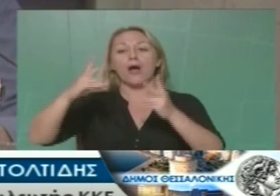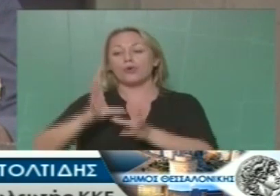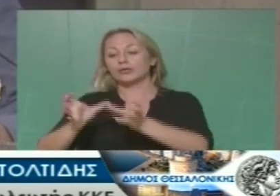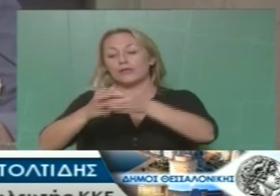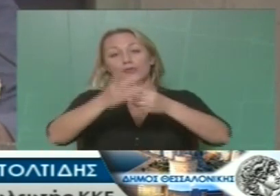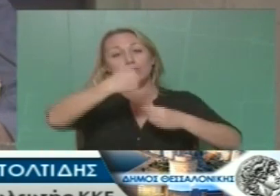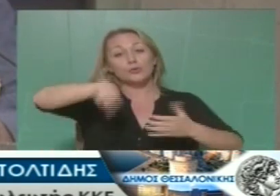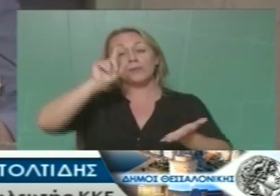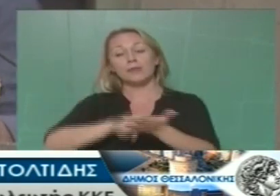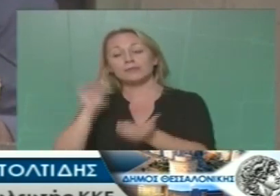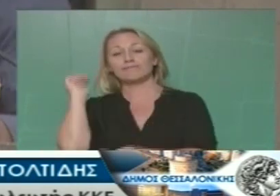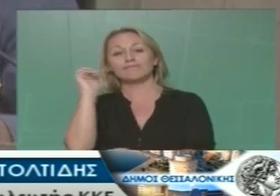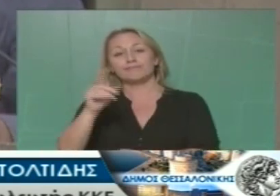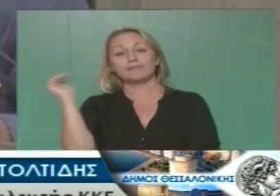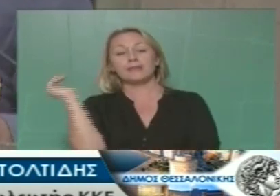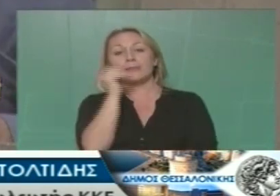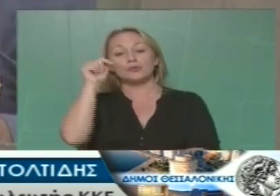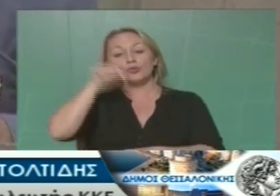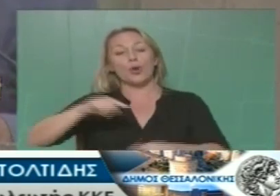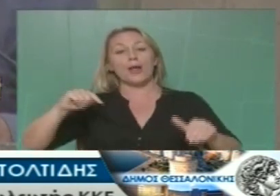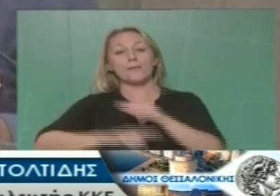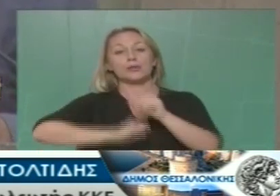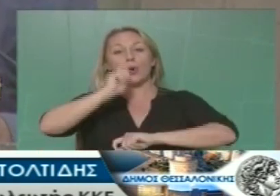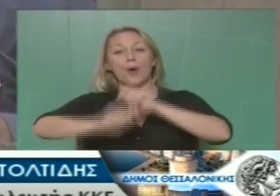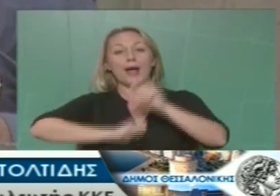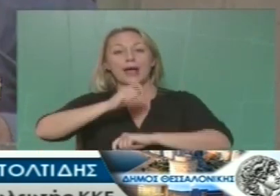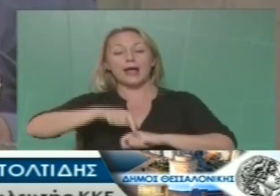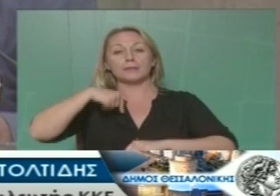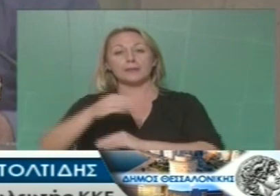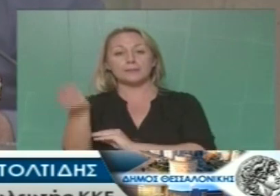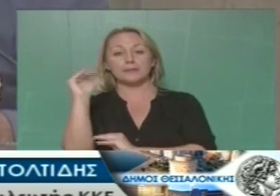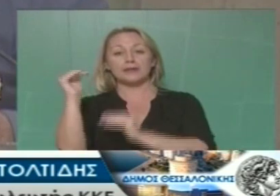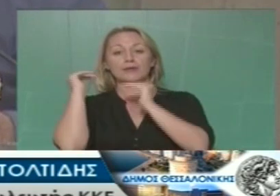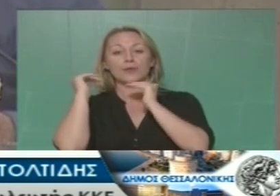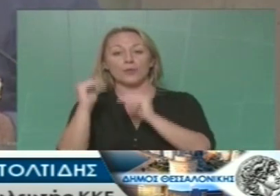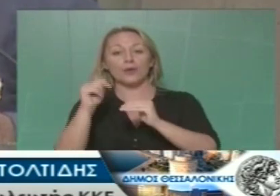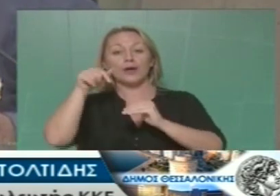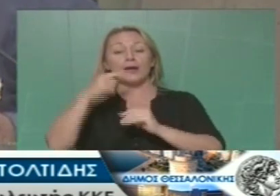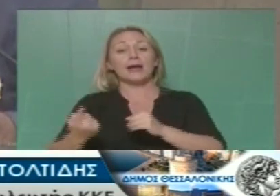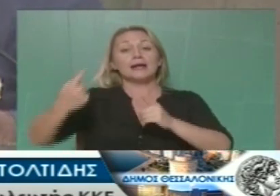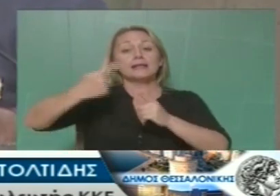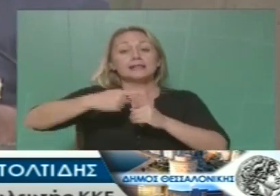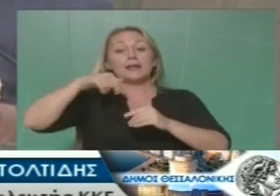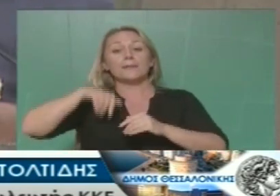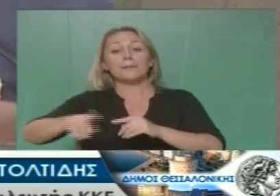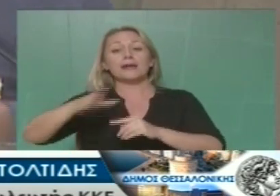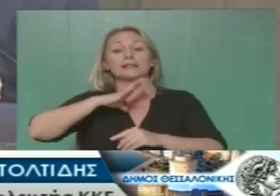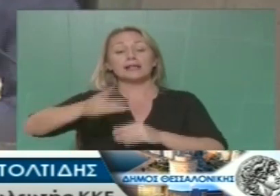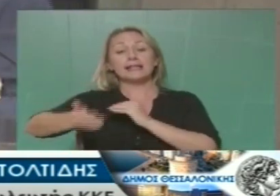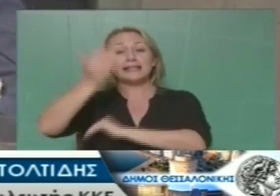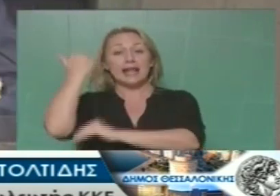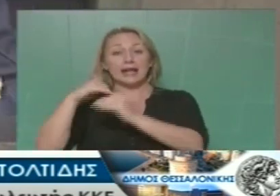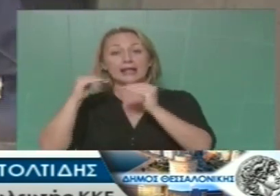να απαιτήσουν να τελειώνει επιτέλους το Μετρό με διατήρηση της πολιτιστικής συνσογρομίας της πόλης με διατήρηση των αρχαίων στο